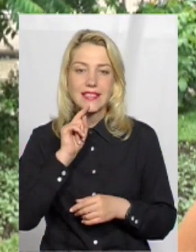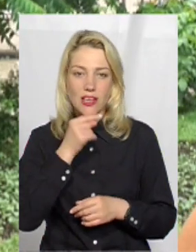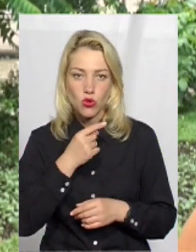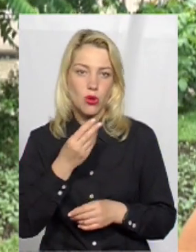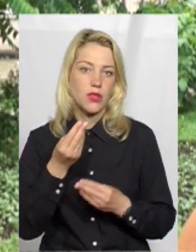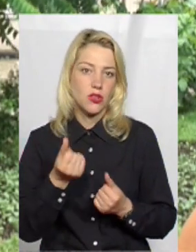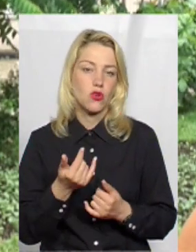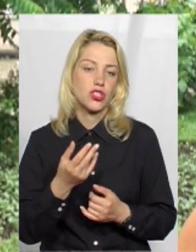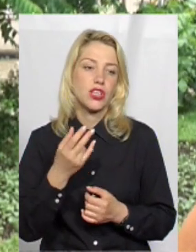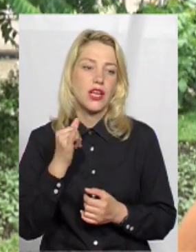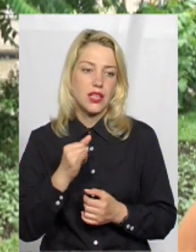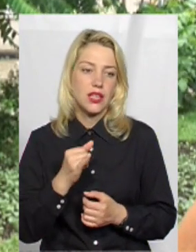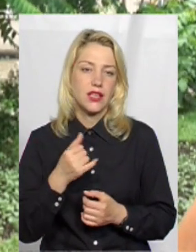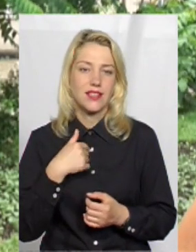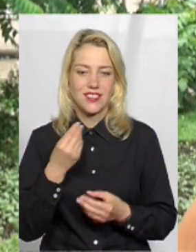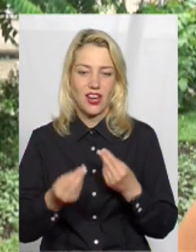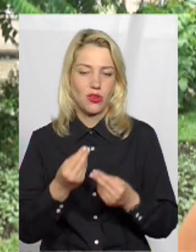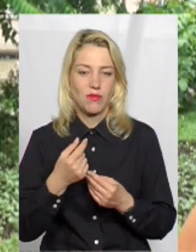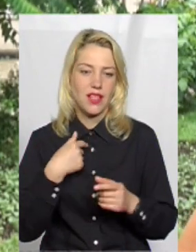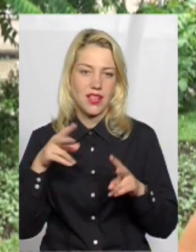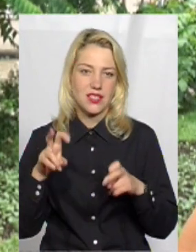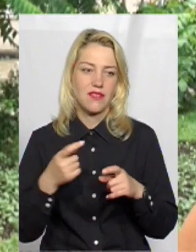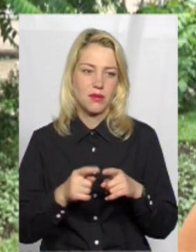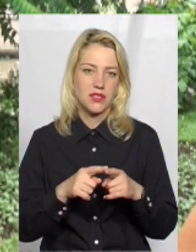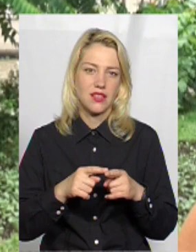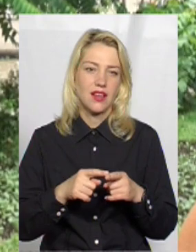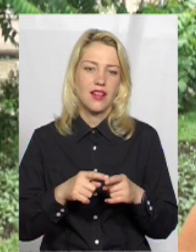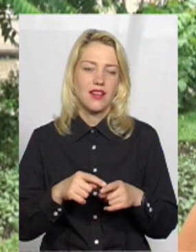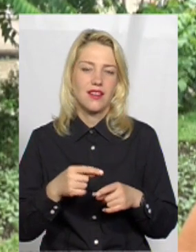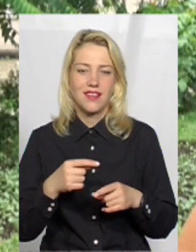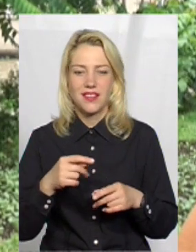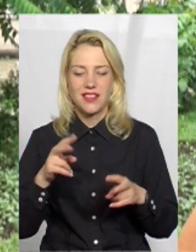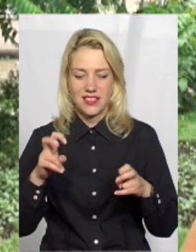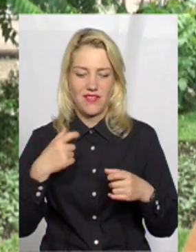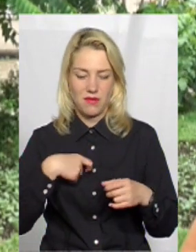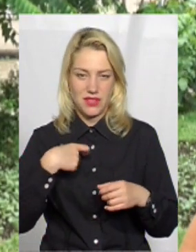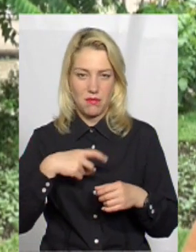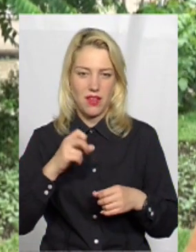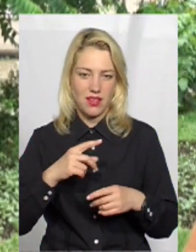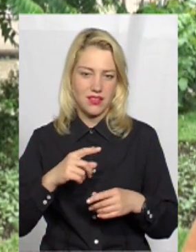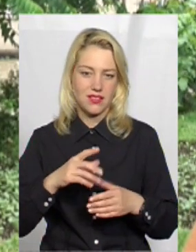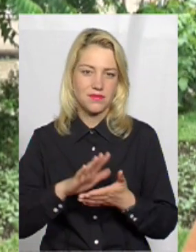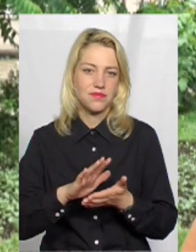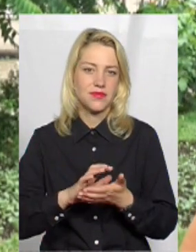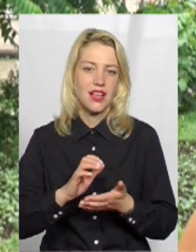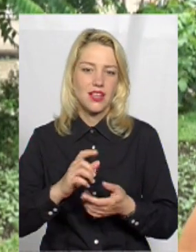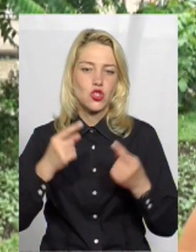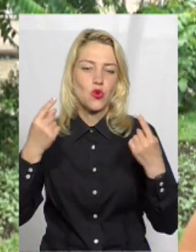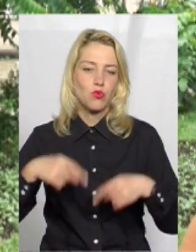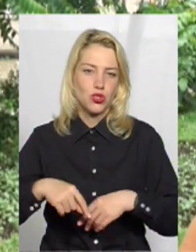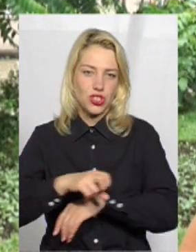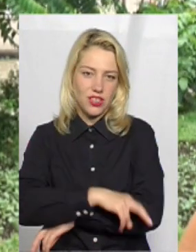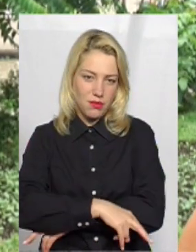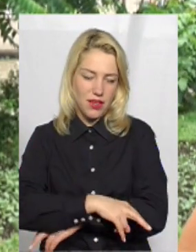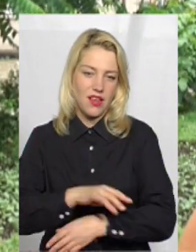гроші. Ми ж артаман називаємо собі зубужілими велолюбителями, і дійсно часами вже досягаємо якоїсь